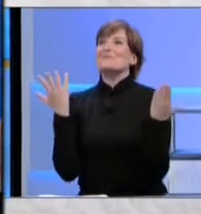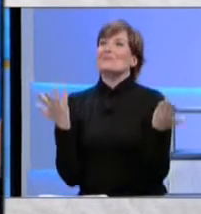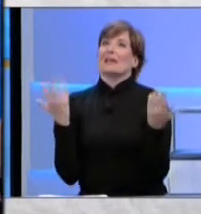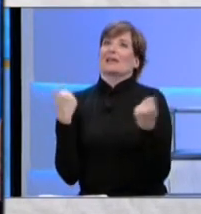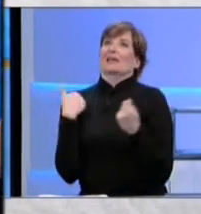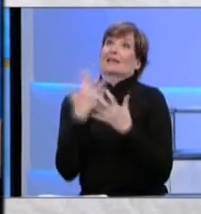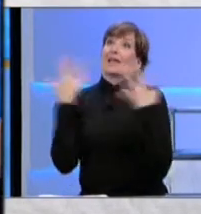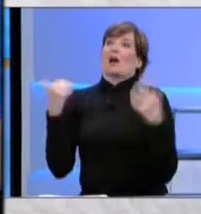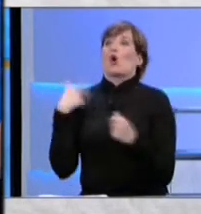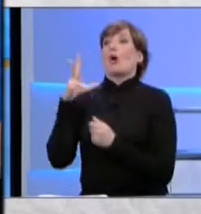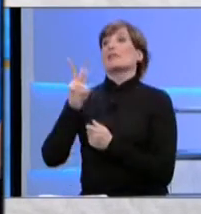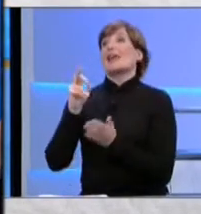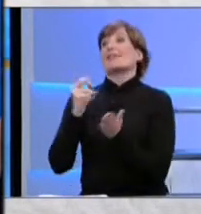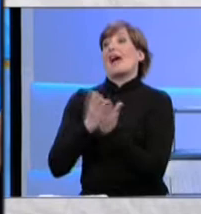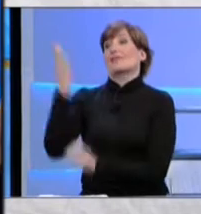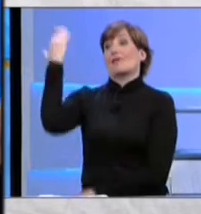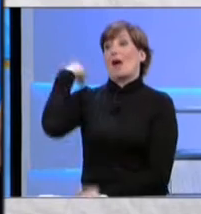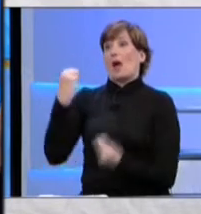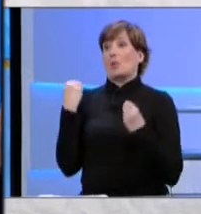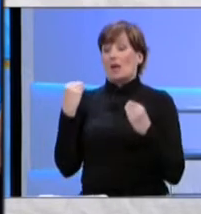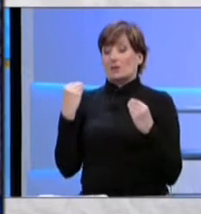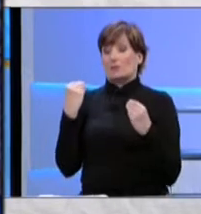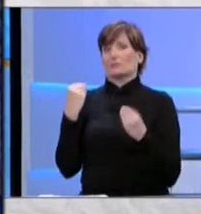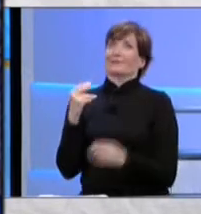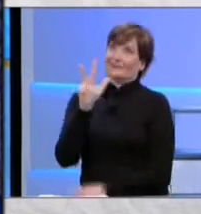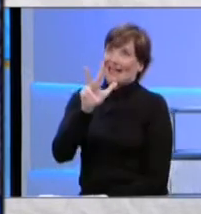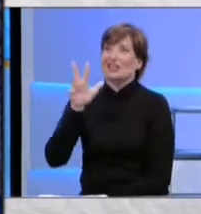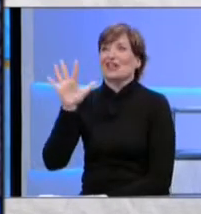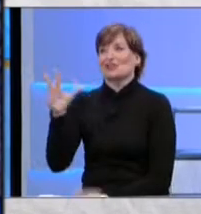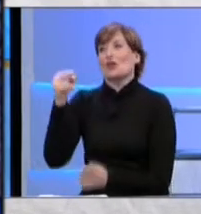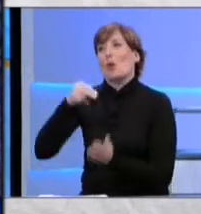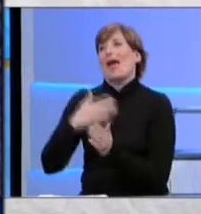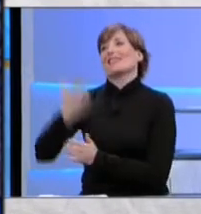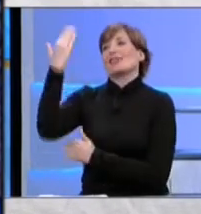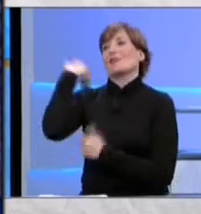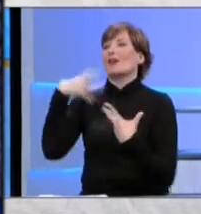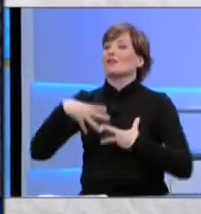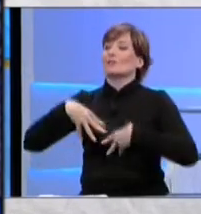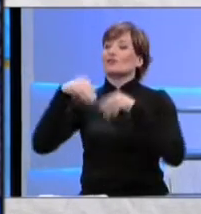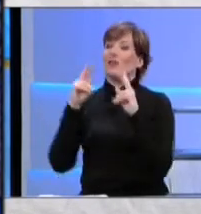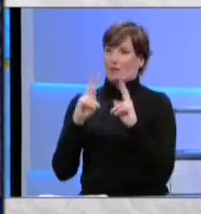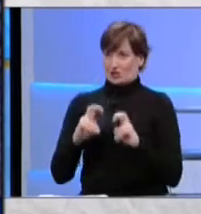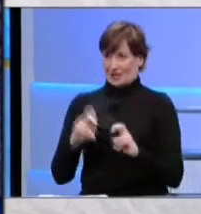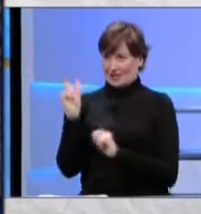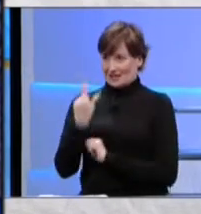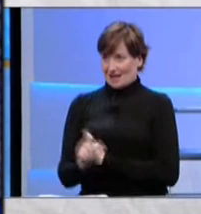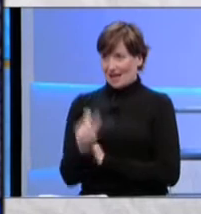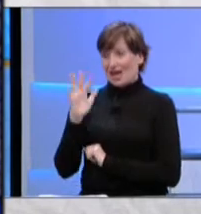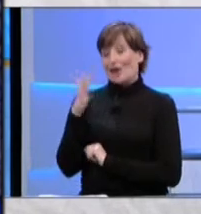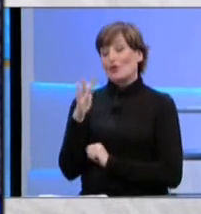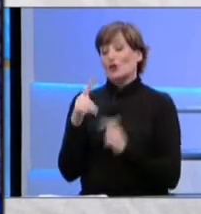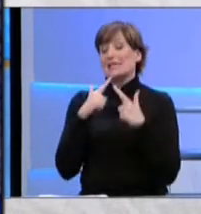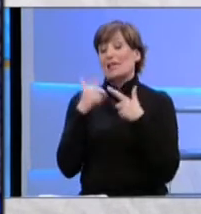Certo, 30 anni fa, quando noi abbiamo cominciato, anzi 35, queste ricerche in Italia, probabilmente la lingua dei segni